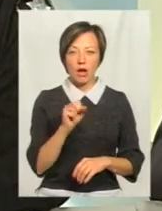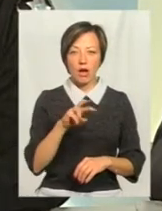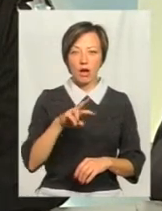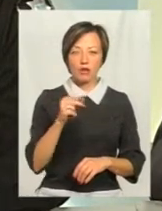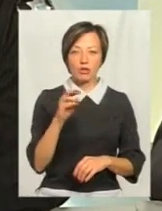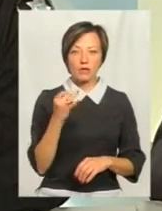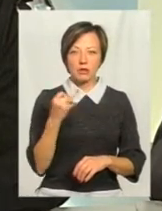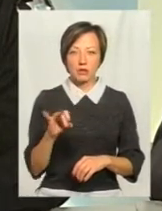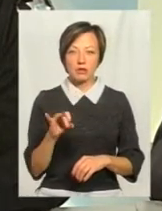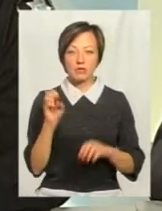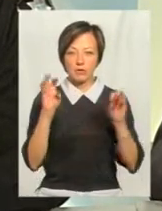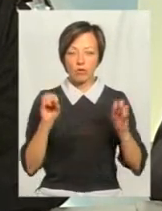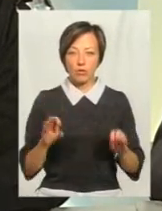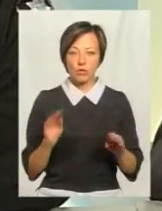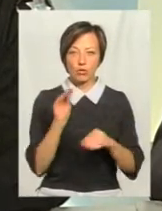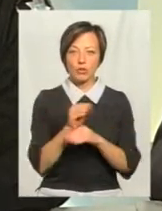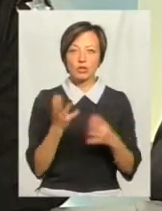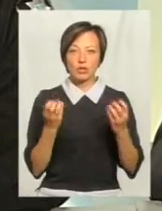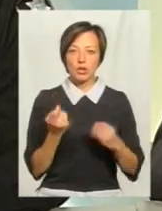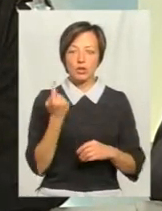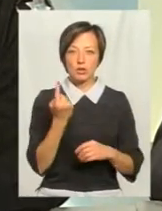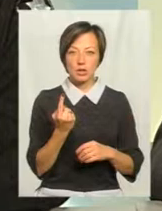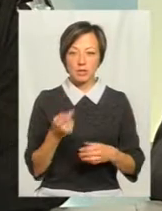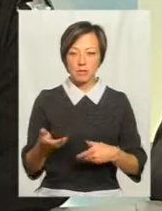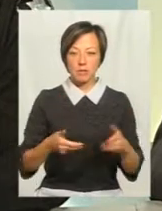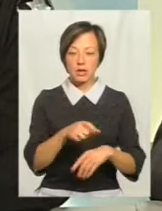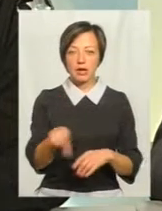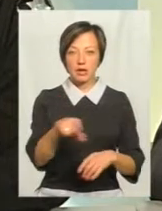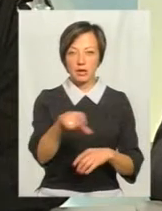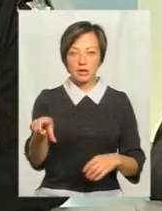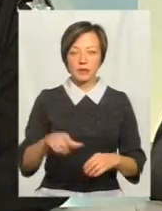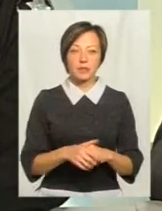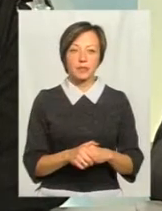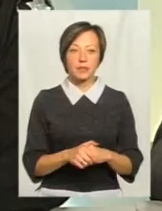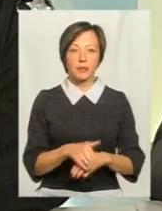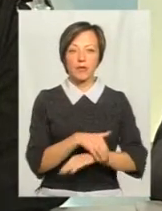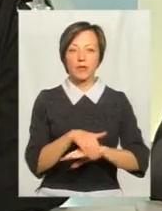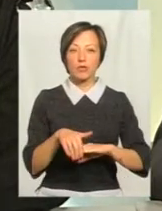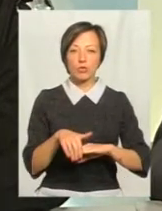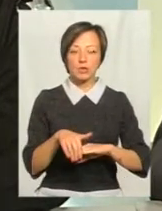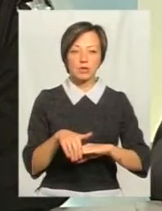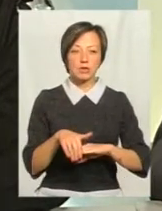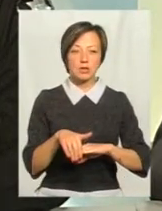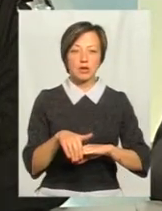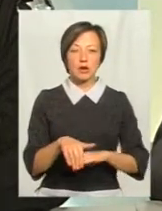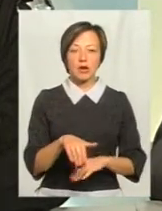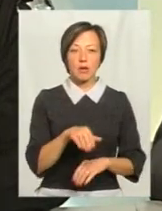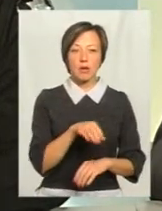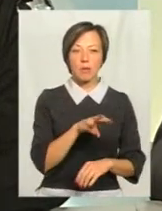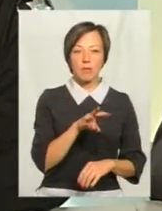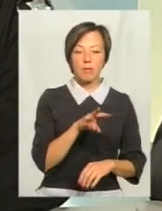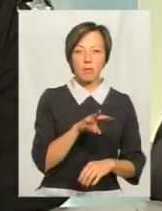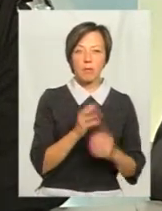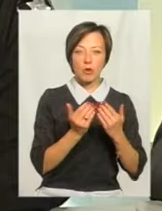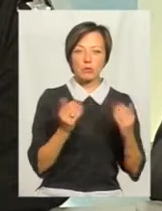реконструкція бути того світлофорного об'єкта і додавляти ще один перехід. Потім на вулиці проспект Миру